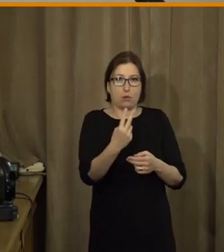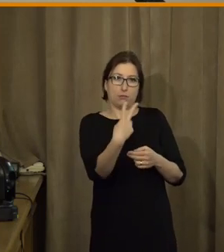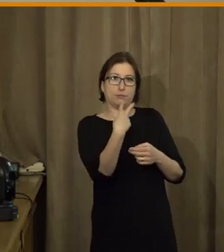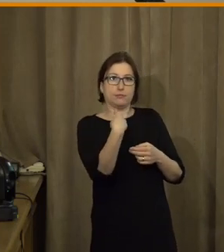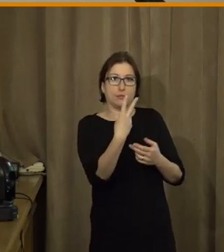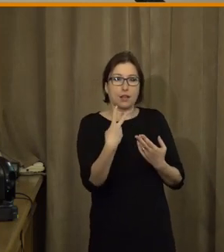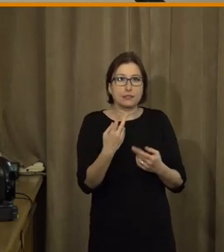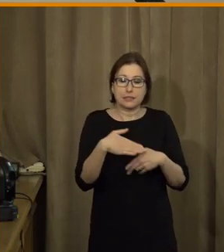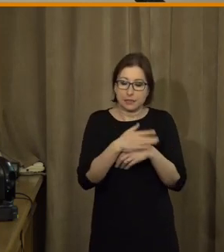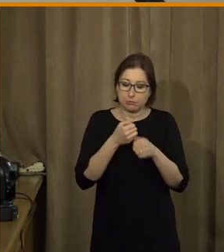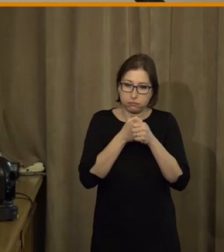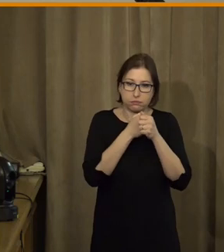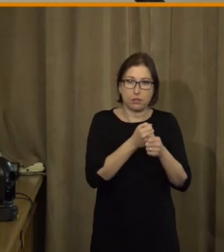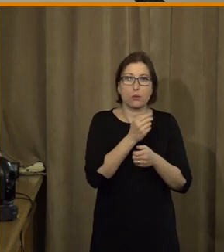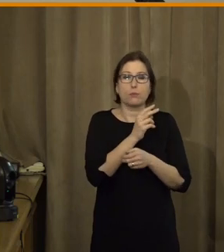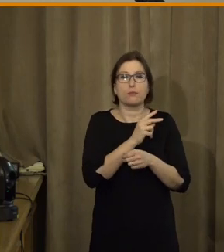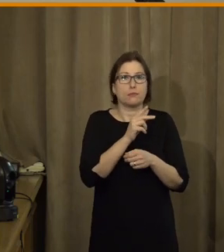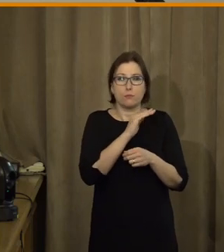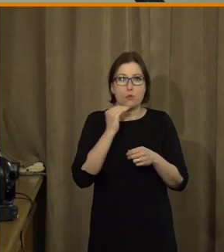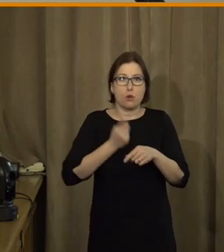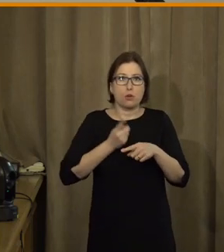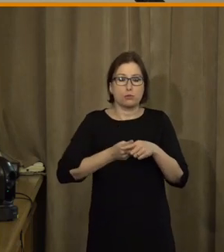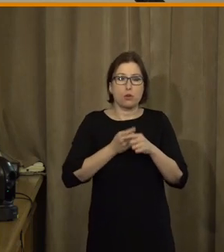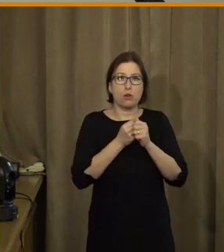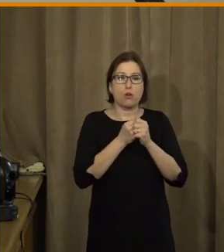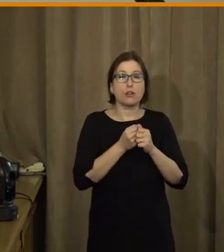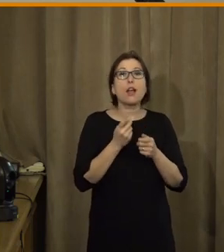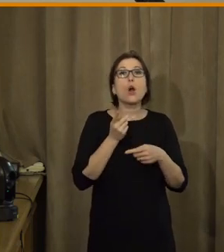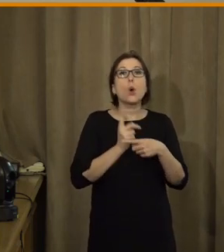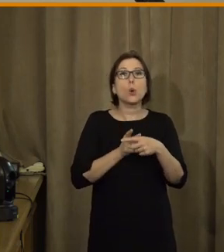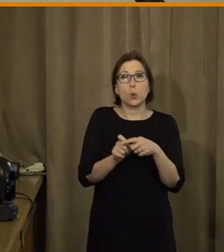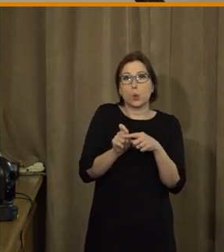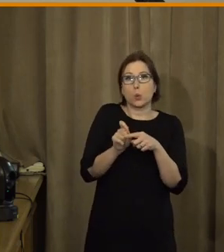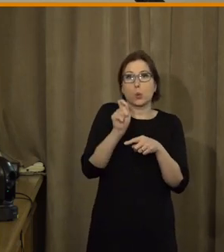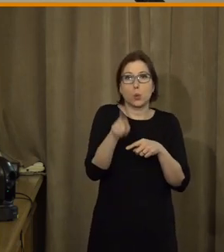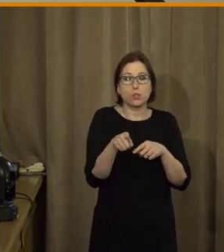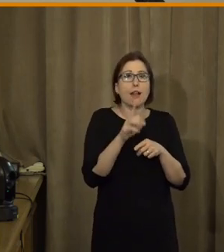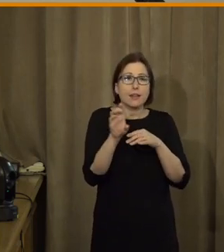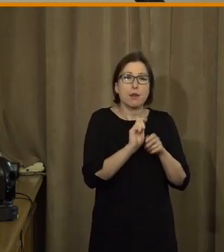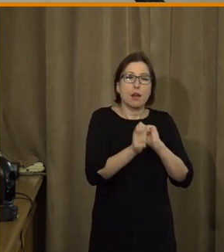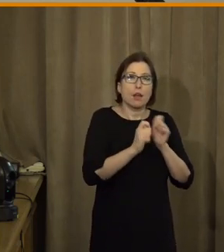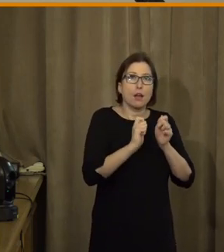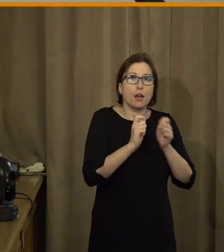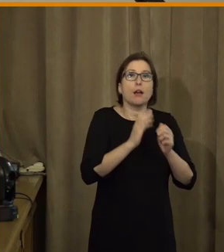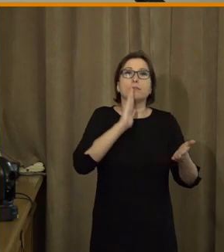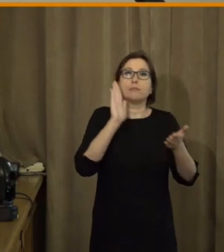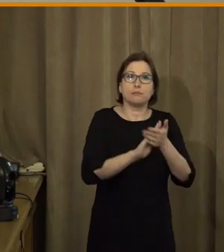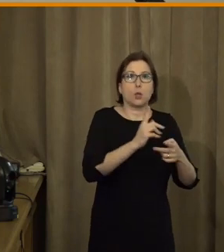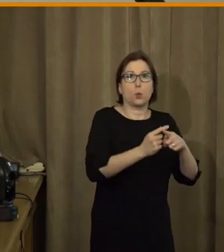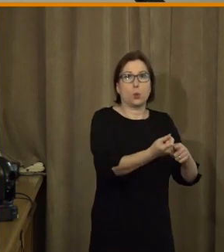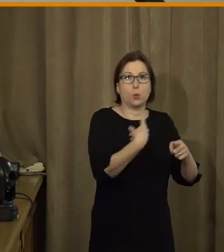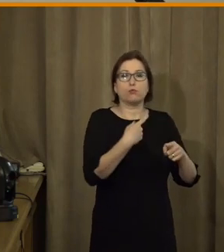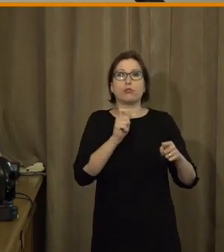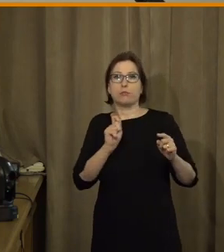plný úvazek tak zhruba, ale to zaslání na účet se mi nakonec přes jako x e-mailů podařilo, ale je to samozřejmě